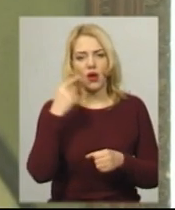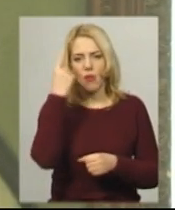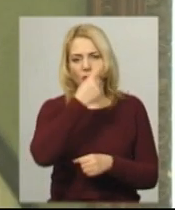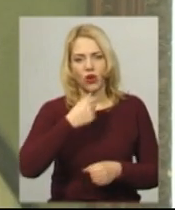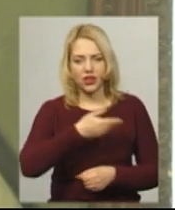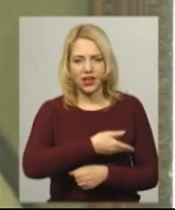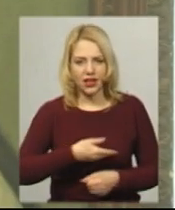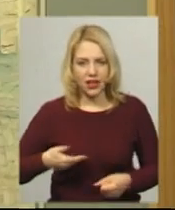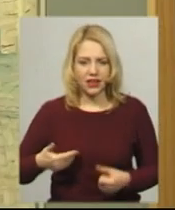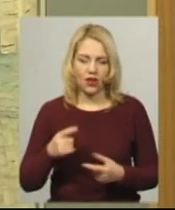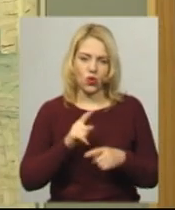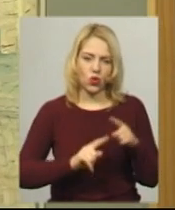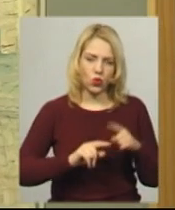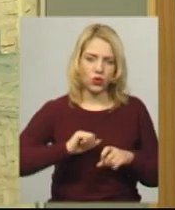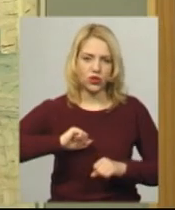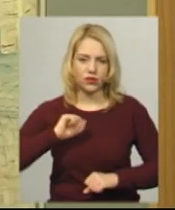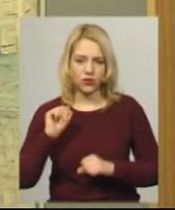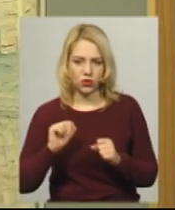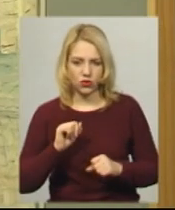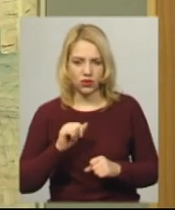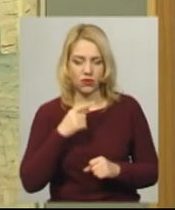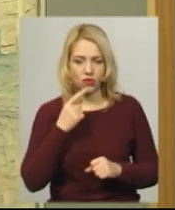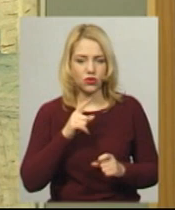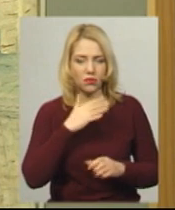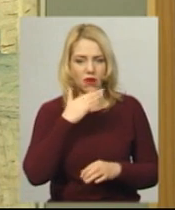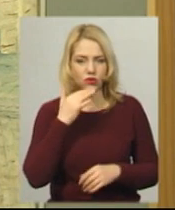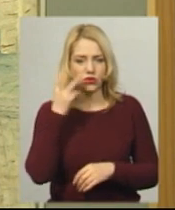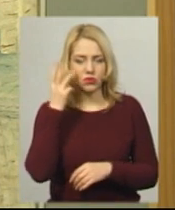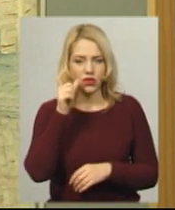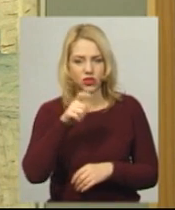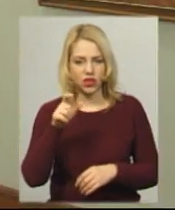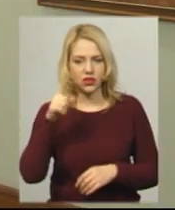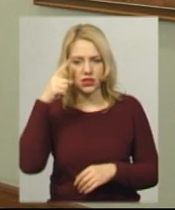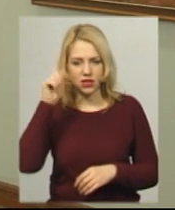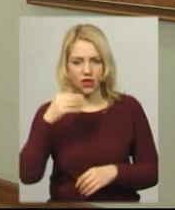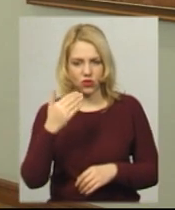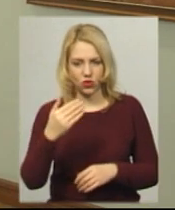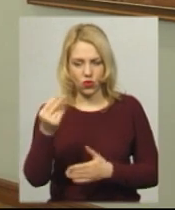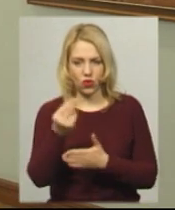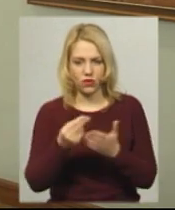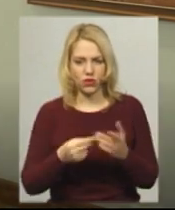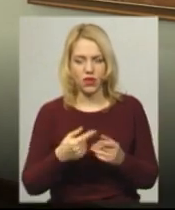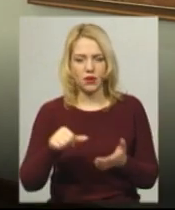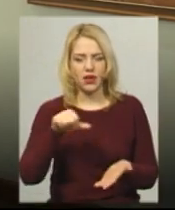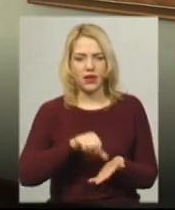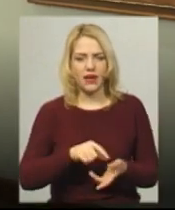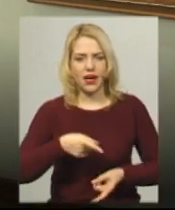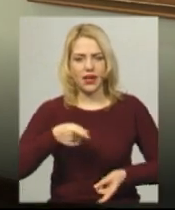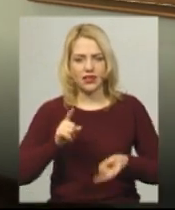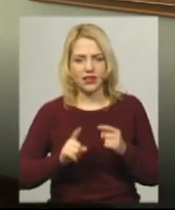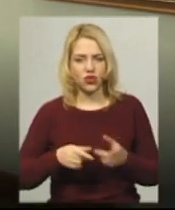Севця. Кураторка виставки Марія Фролова каже, чимало хмельничан знають твори Віктора Севця. Марини, представник реалістичного